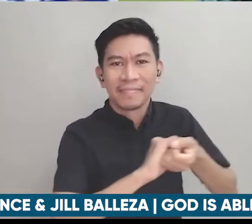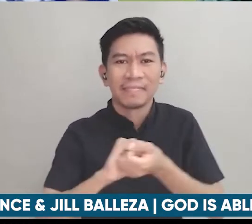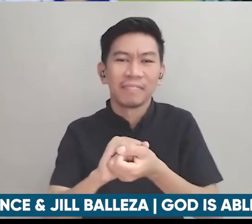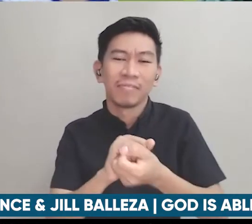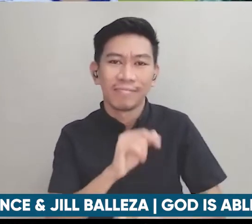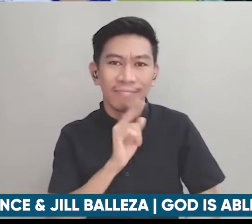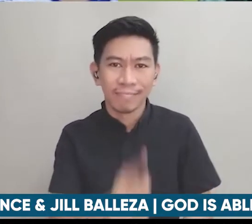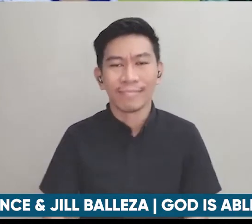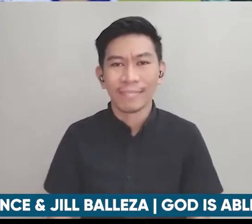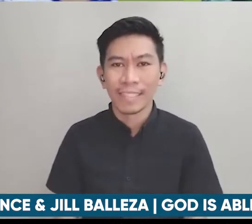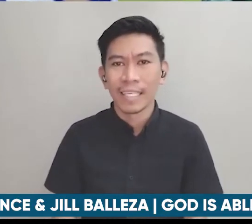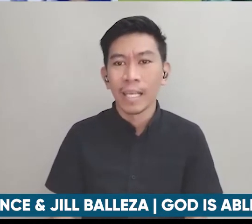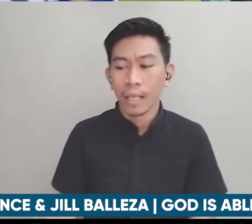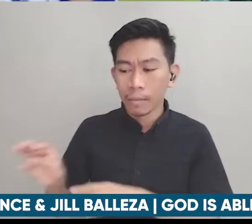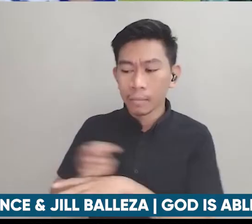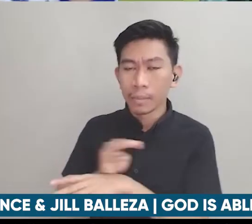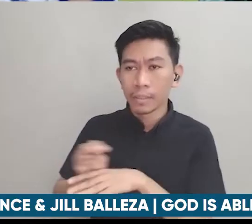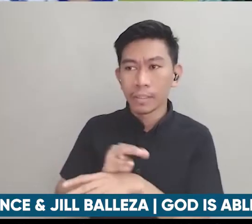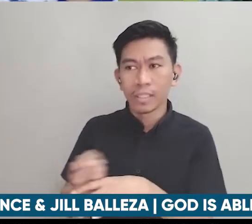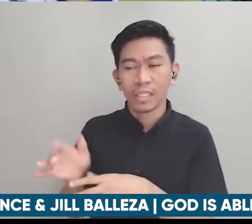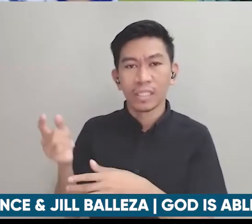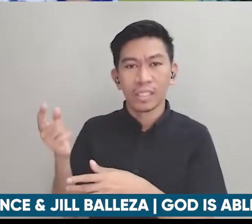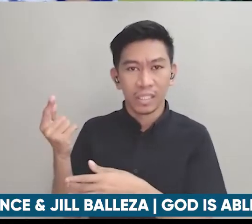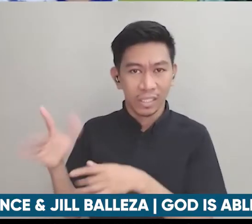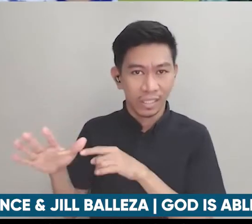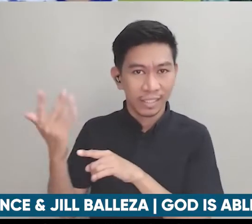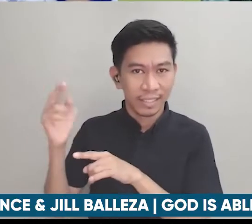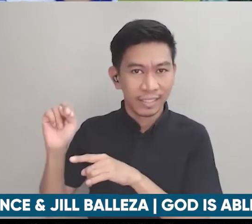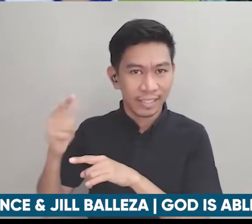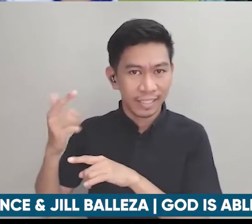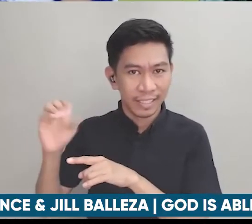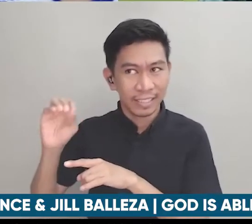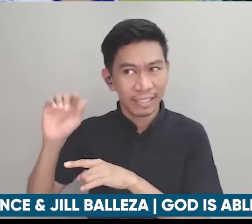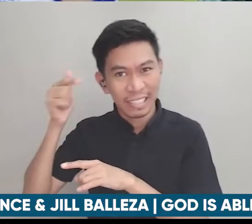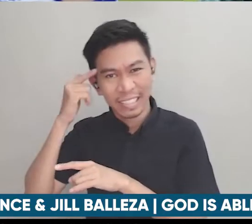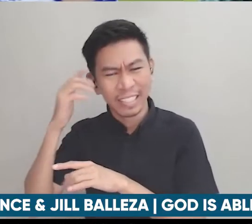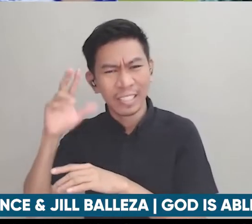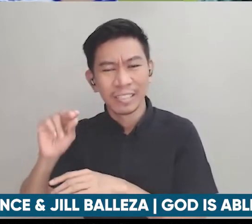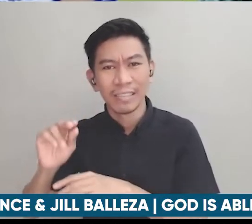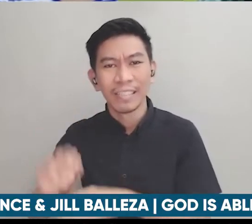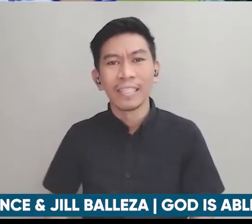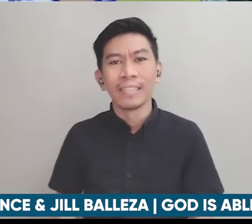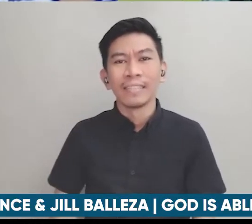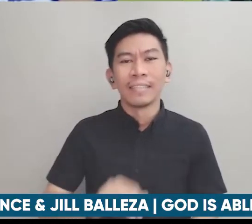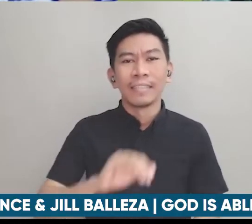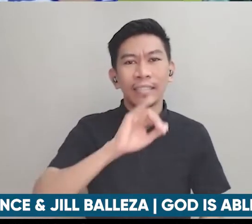gobyerno o pang NGO doon nga sa John chapter 9 yung paborito nating passage